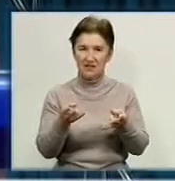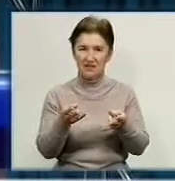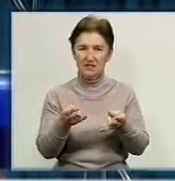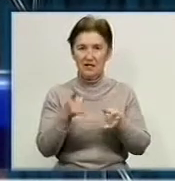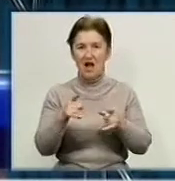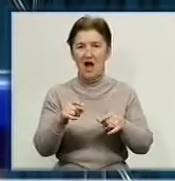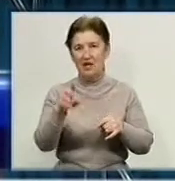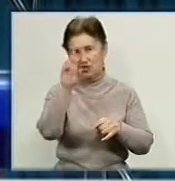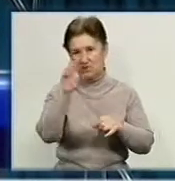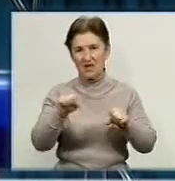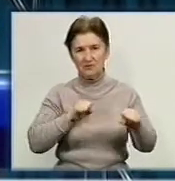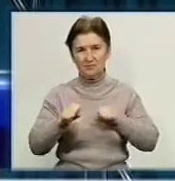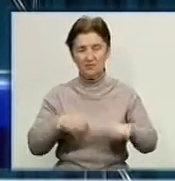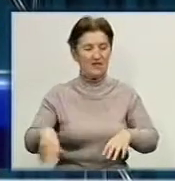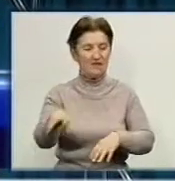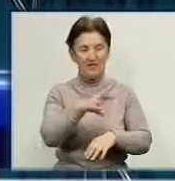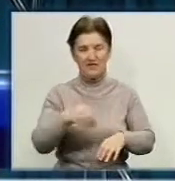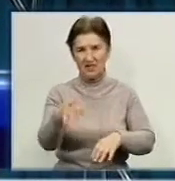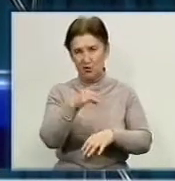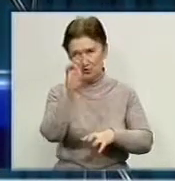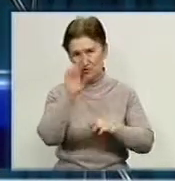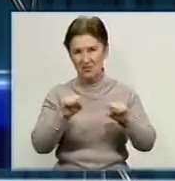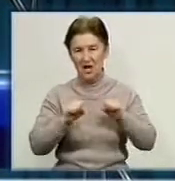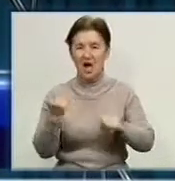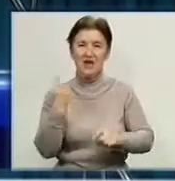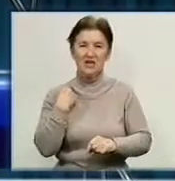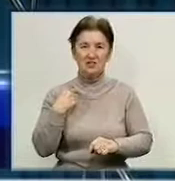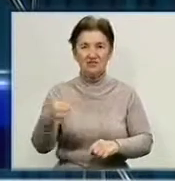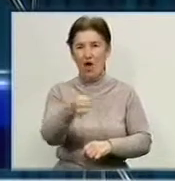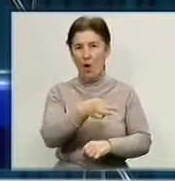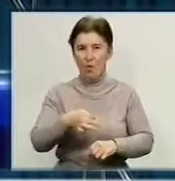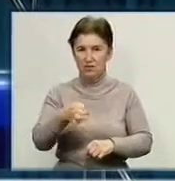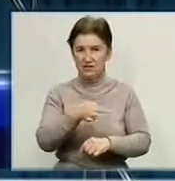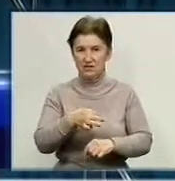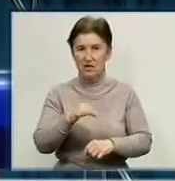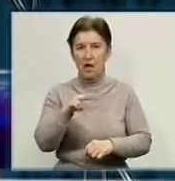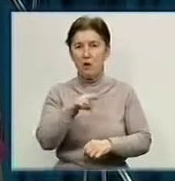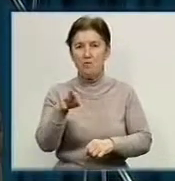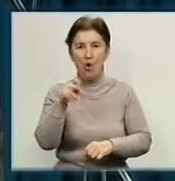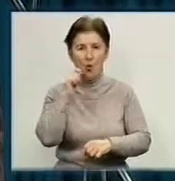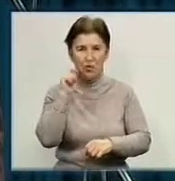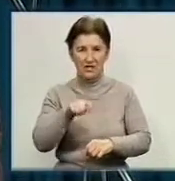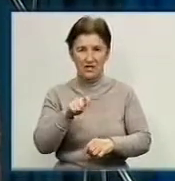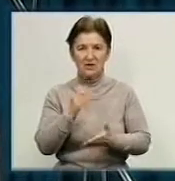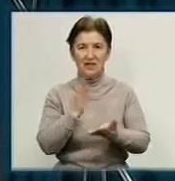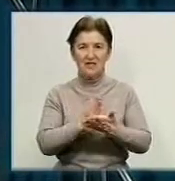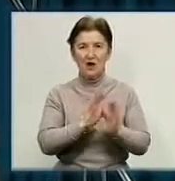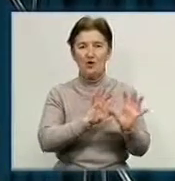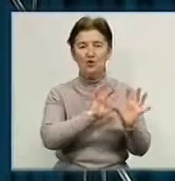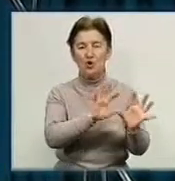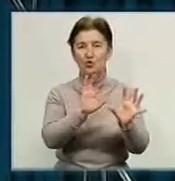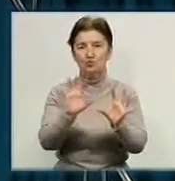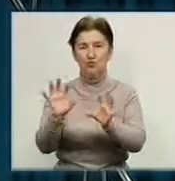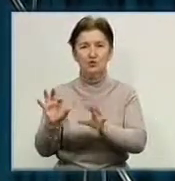адміністрації, усіх районах державних адміністрацій, Кіровоградській області, як і в усій Україні, є турбота про